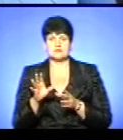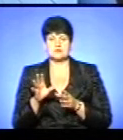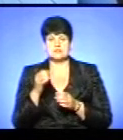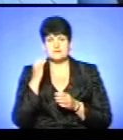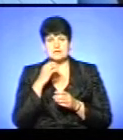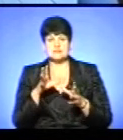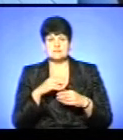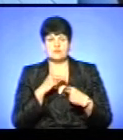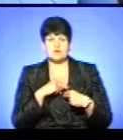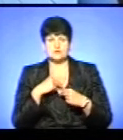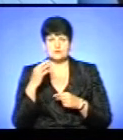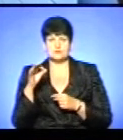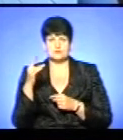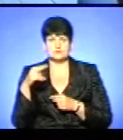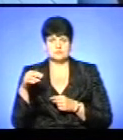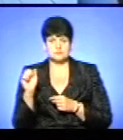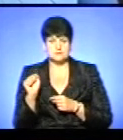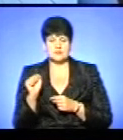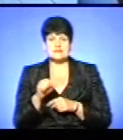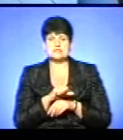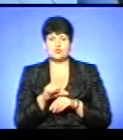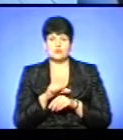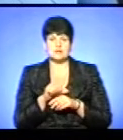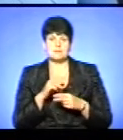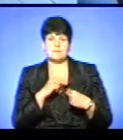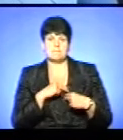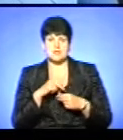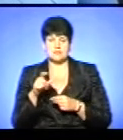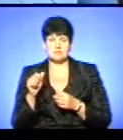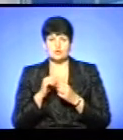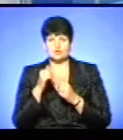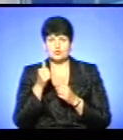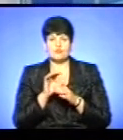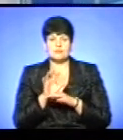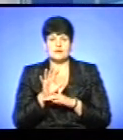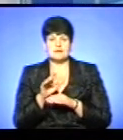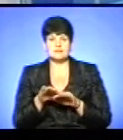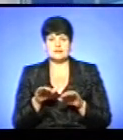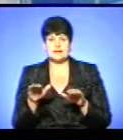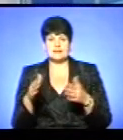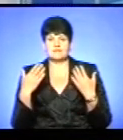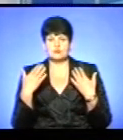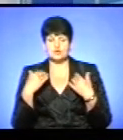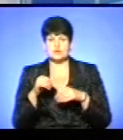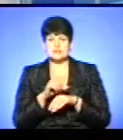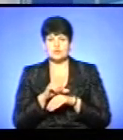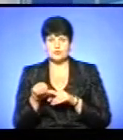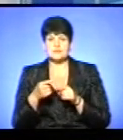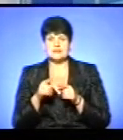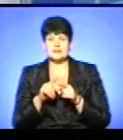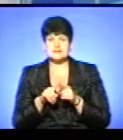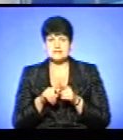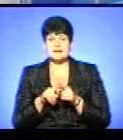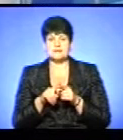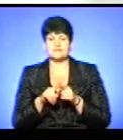обласної державної адміністрації із закордонними партнерами, ми щороку відправляємо таких дітей на відпочинок за кордон. Це, зокрема, за